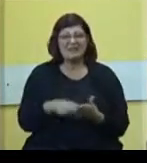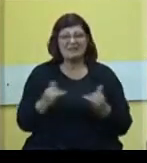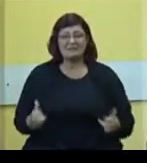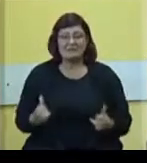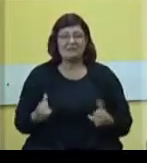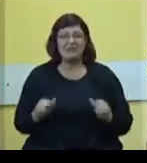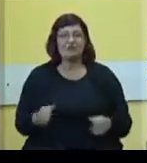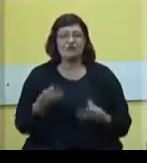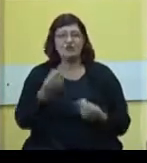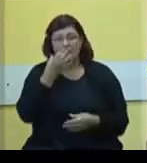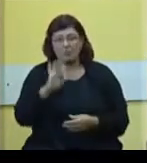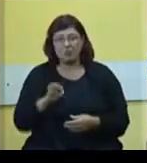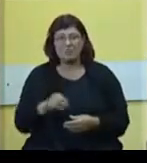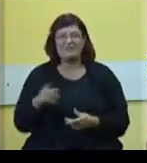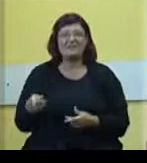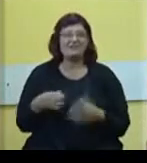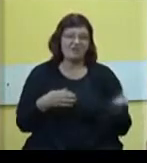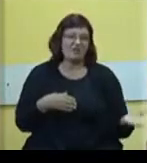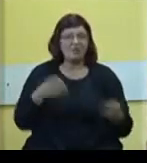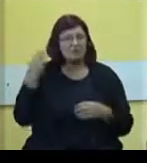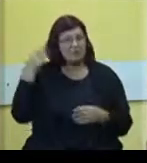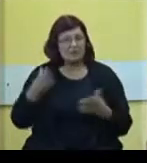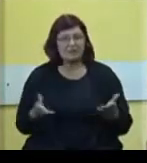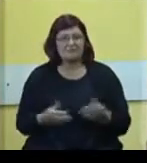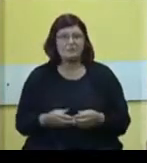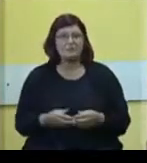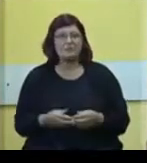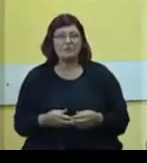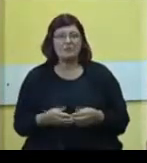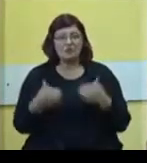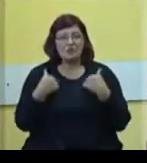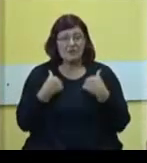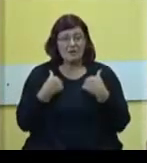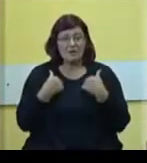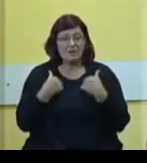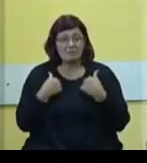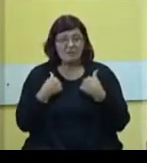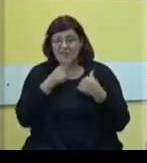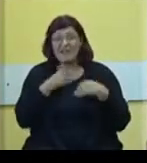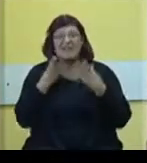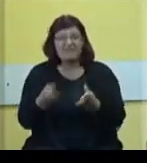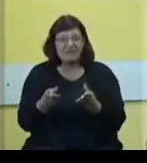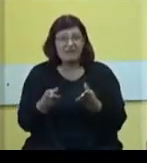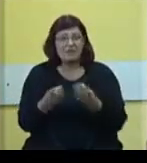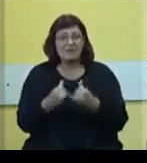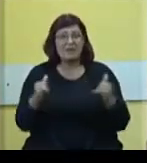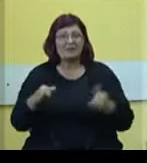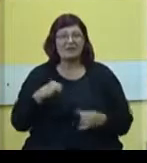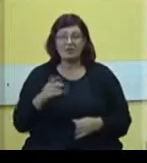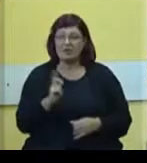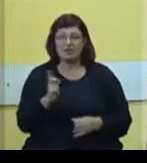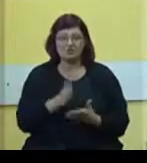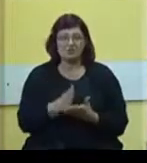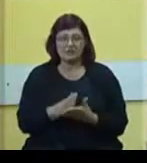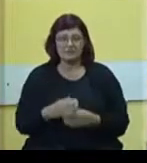vlasti su mnogo bolje, vi ste tada ovako, mi smo onako, od vi ste i mi smo, napredka u Vojvodini neće biti.